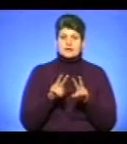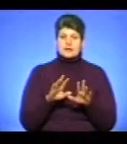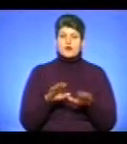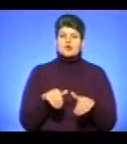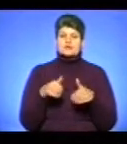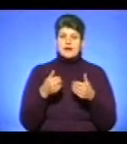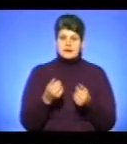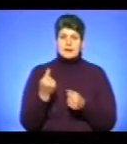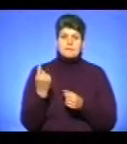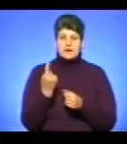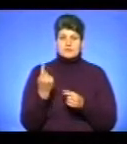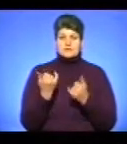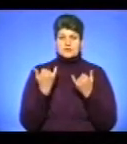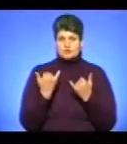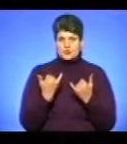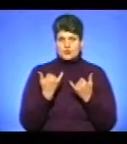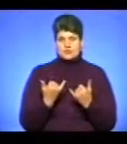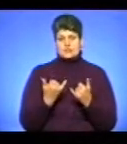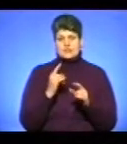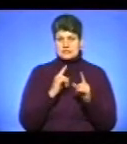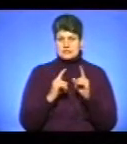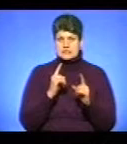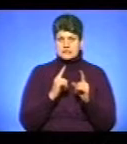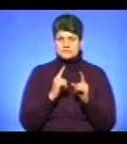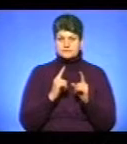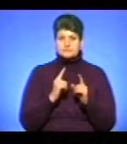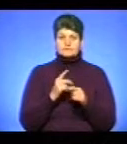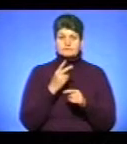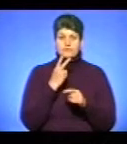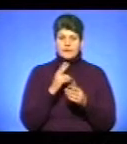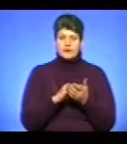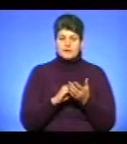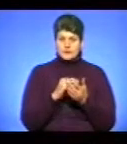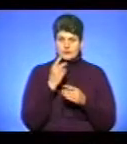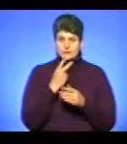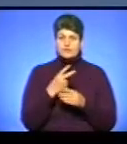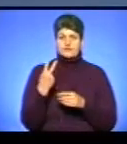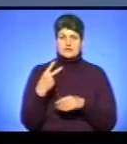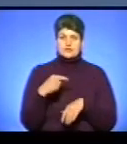першим на сьогоднішньому пленарному засіданні сесії. Репортаж дивіться о 20.40.